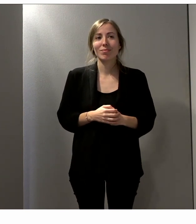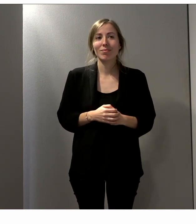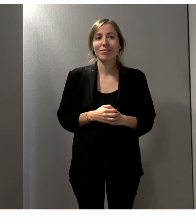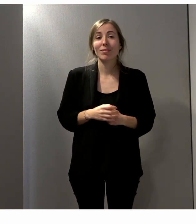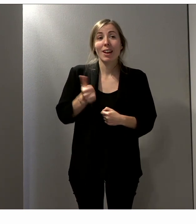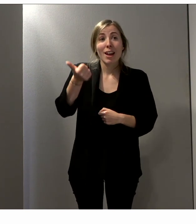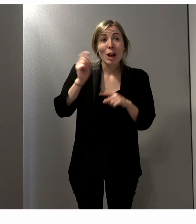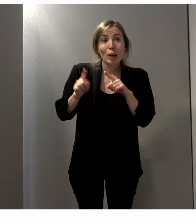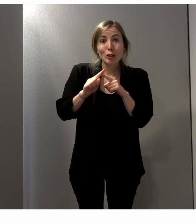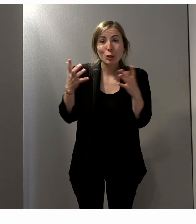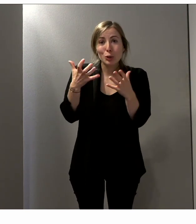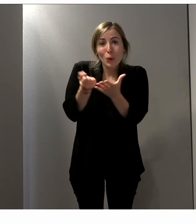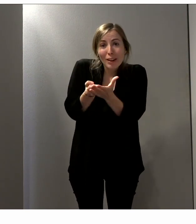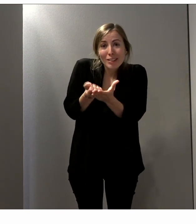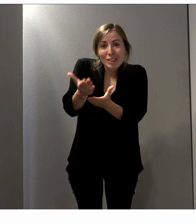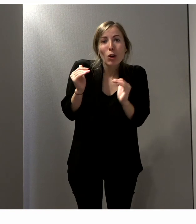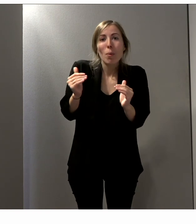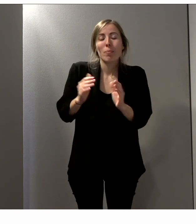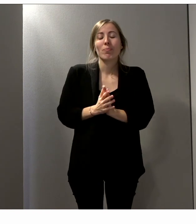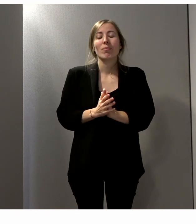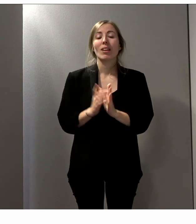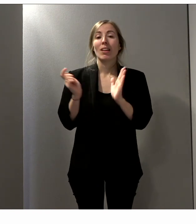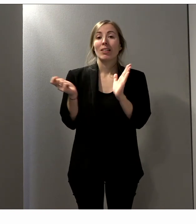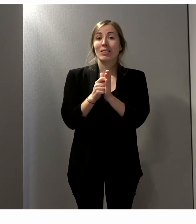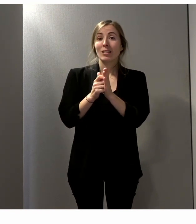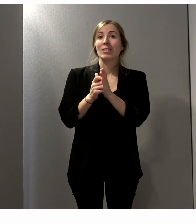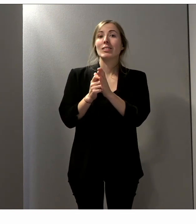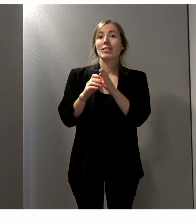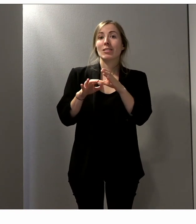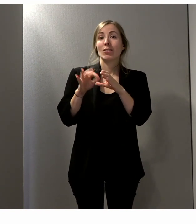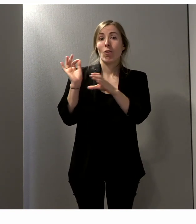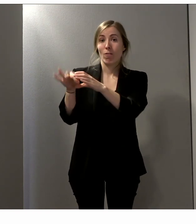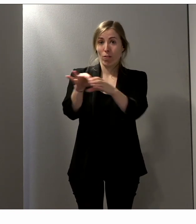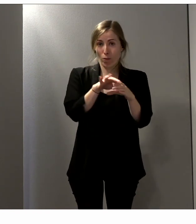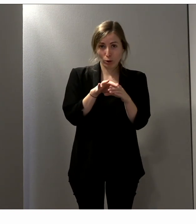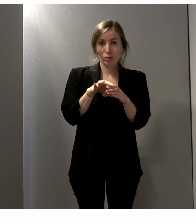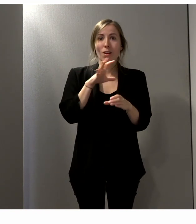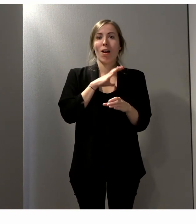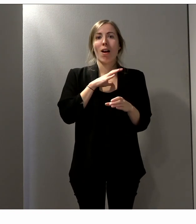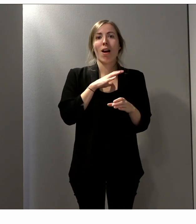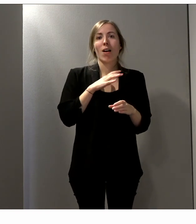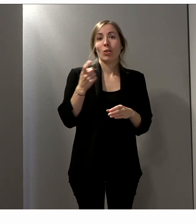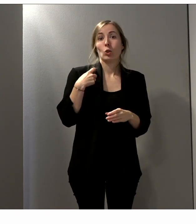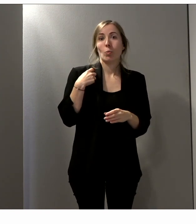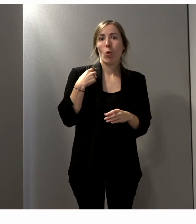Juste pour préciser que le jour des élections, on a une hotline qui est disponible afin de pouvoir répondre